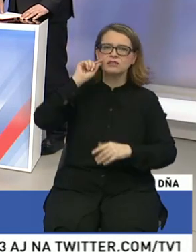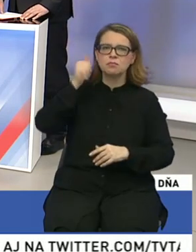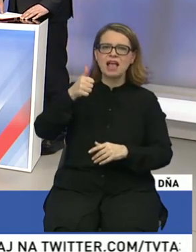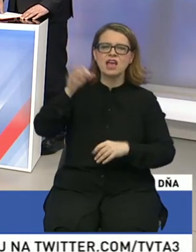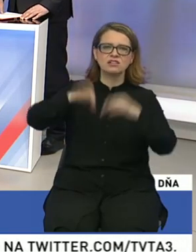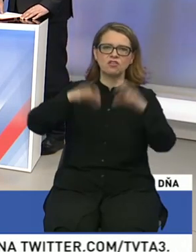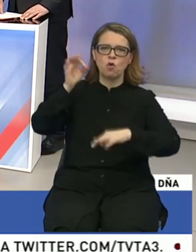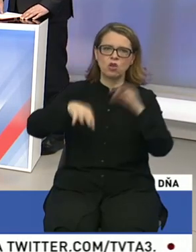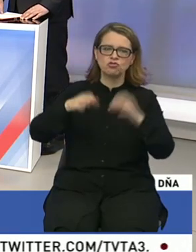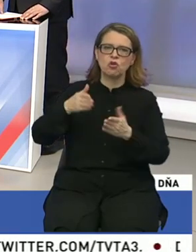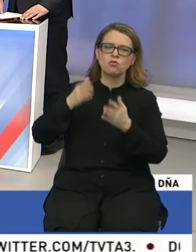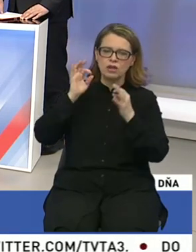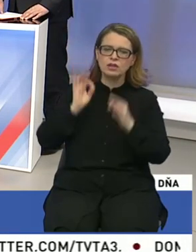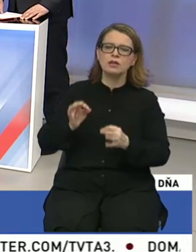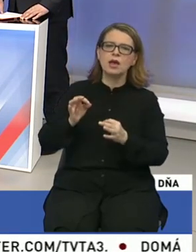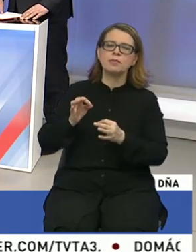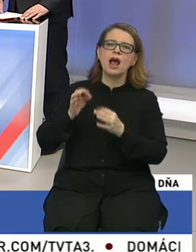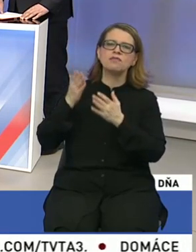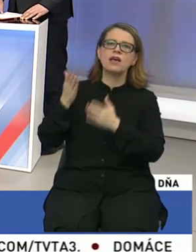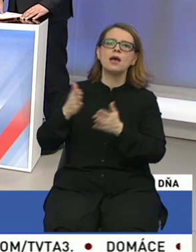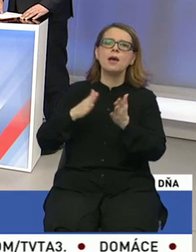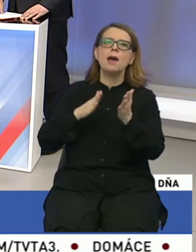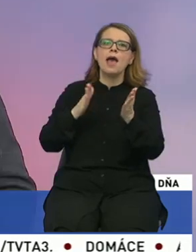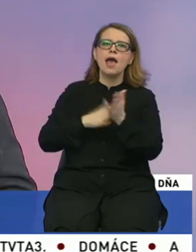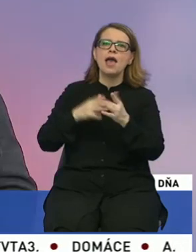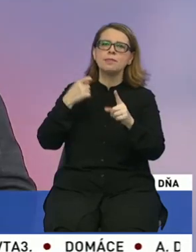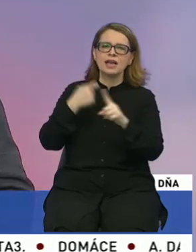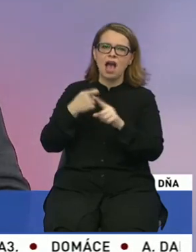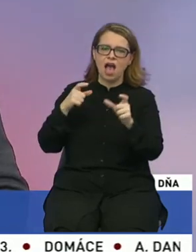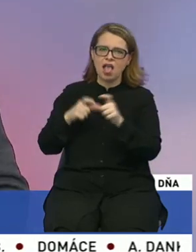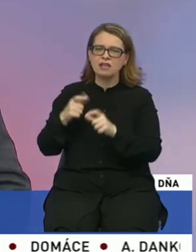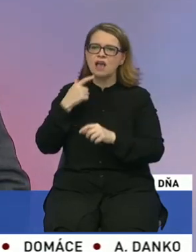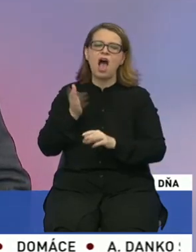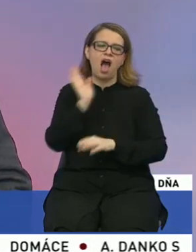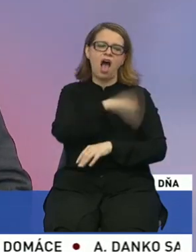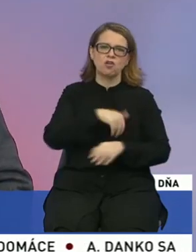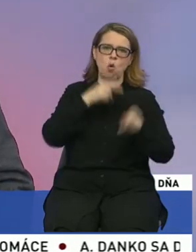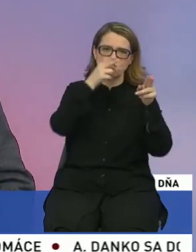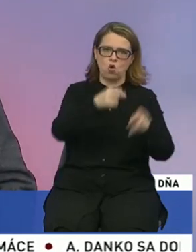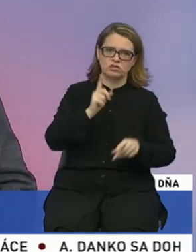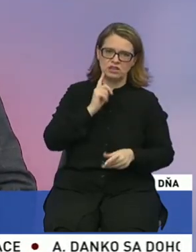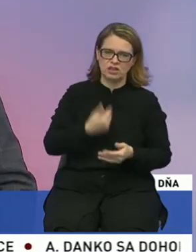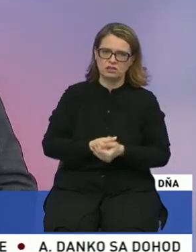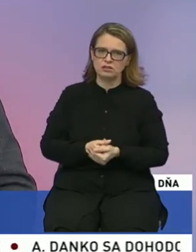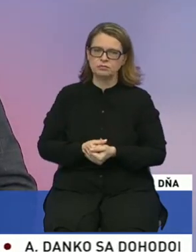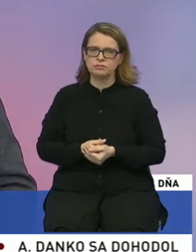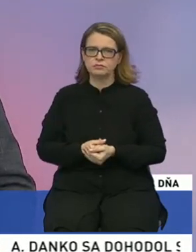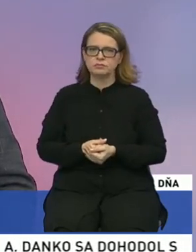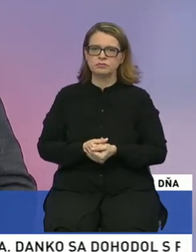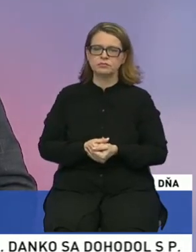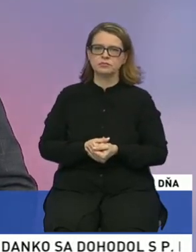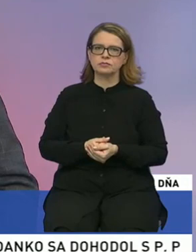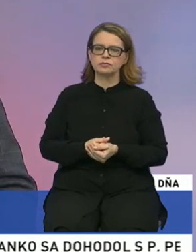strane maďarskej komunitnej spolupatričnosti ako Mostu Híd. A pokiaľ ešte,